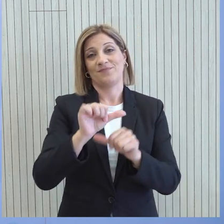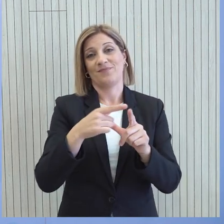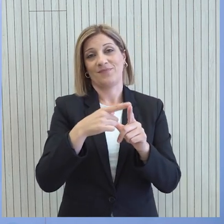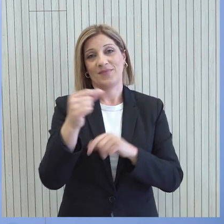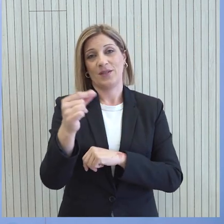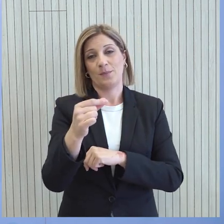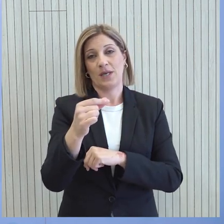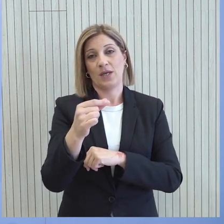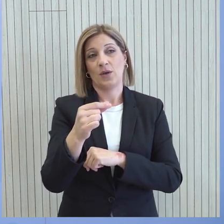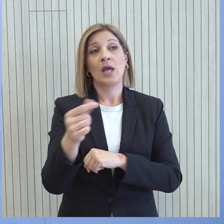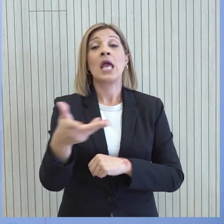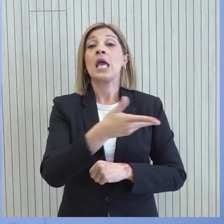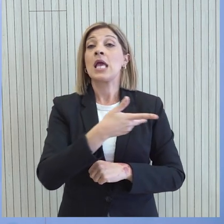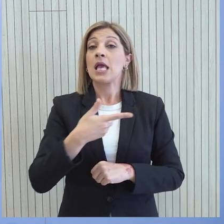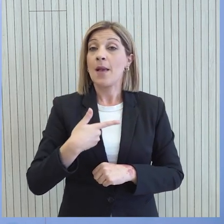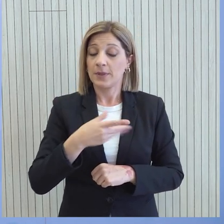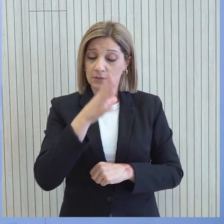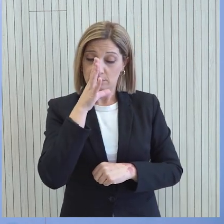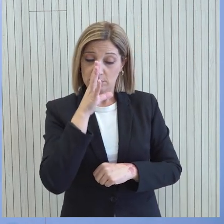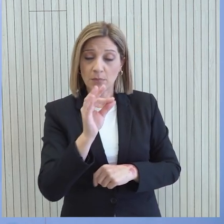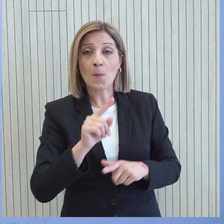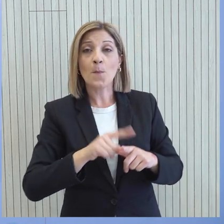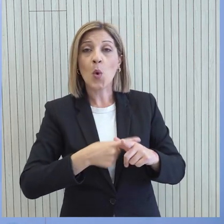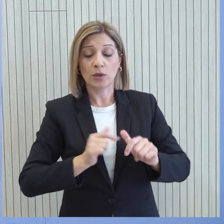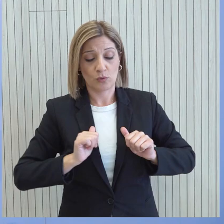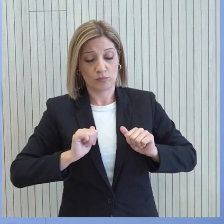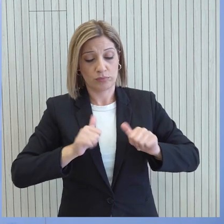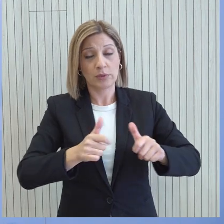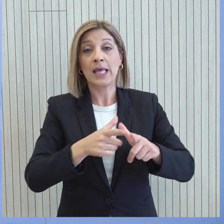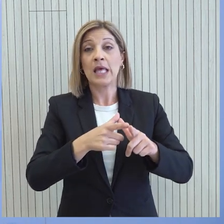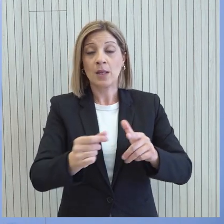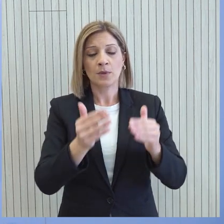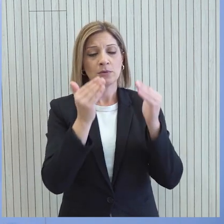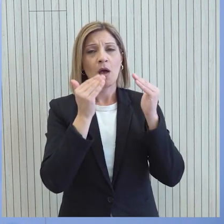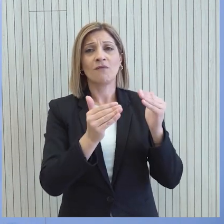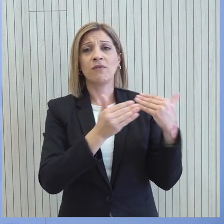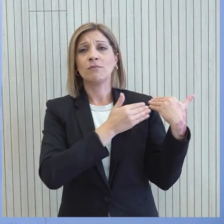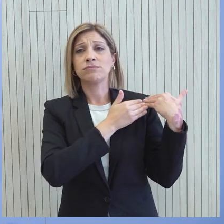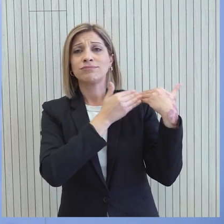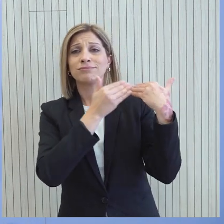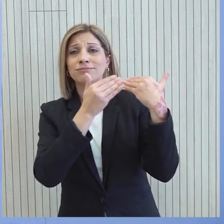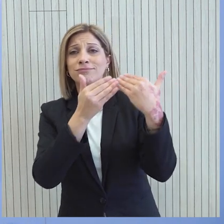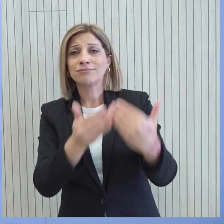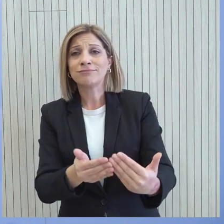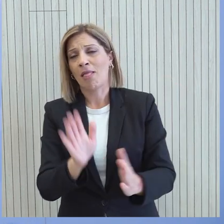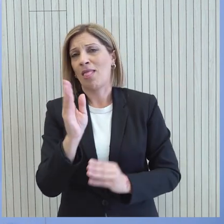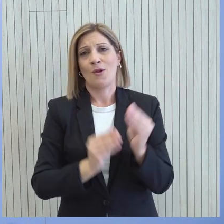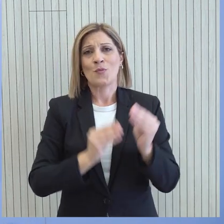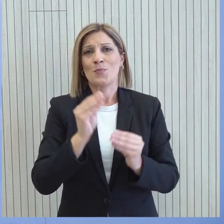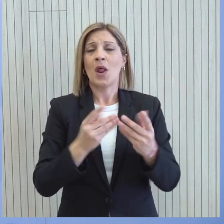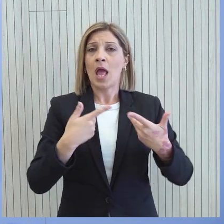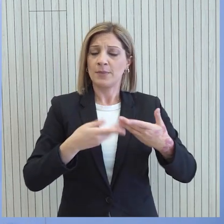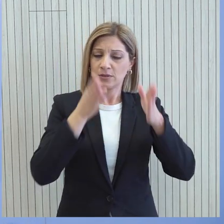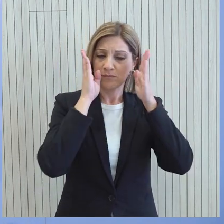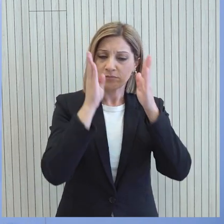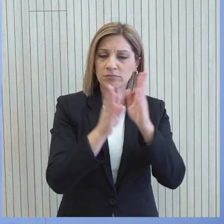Κυπριακό. Η δική μας ειλικρινής πολιτική βούληση παραμένει αμύωτη και με την ίδια συνέπεια και νυφάλαια